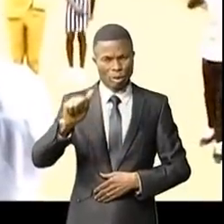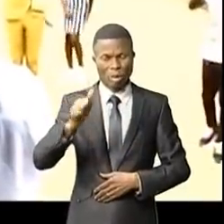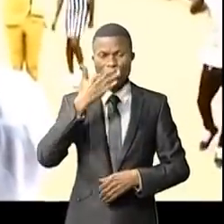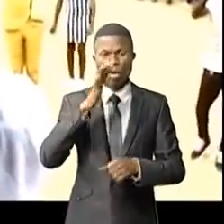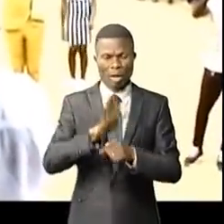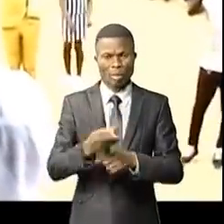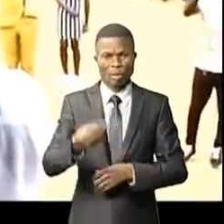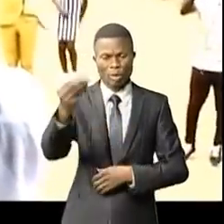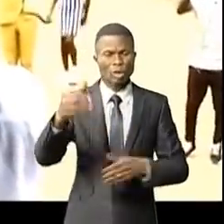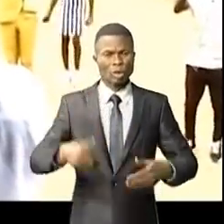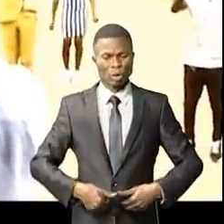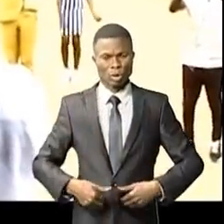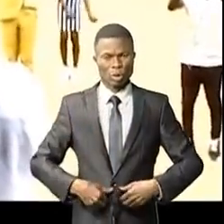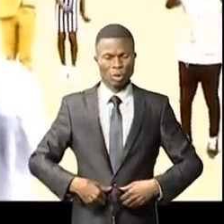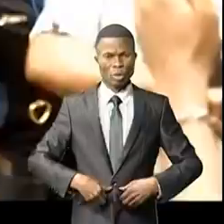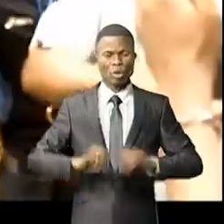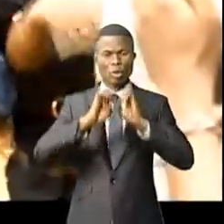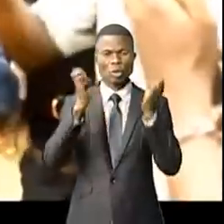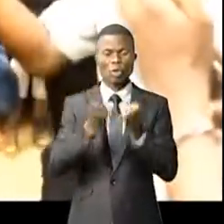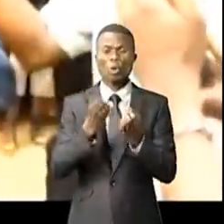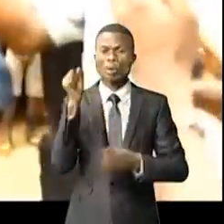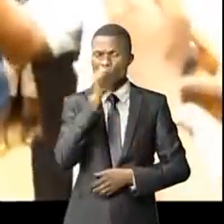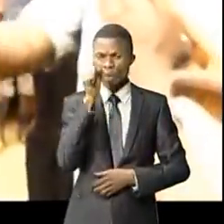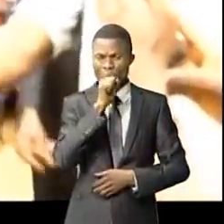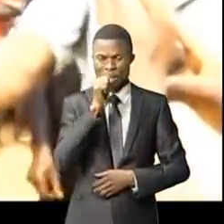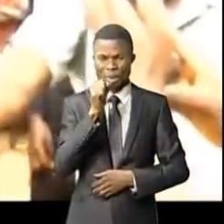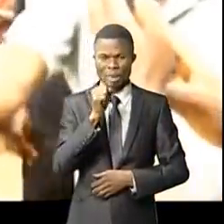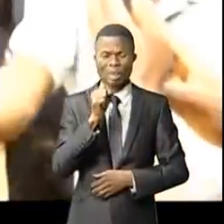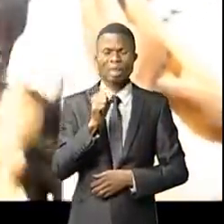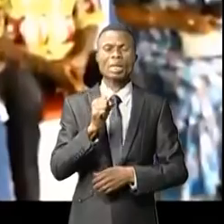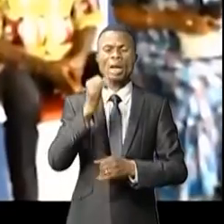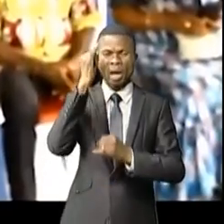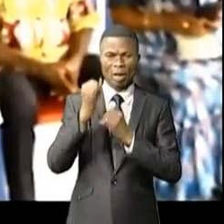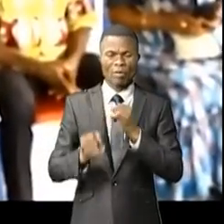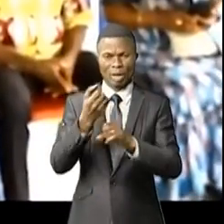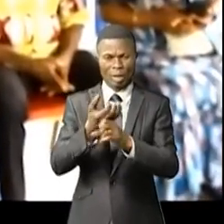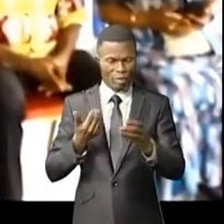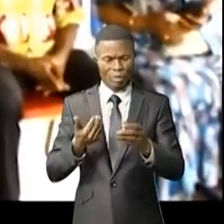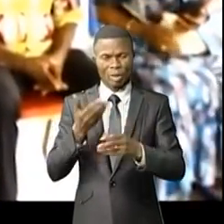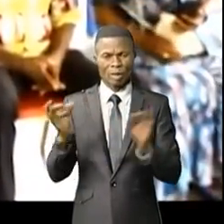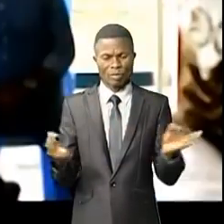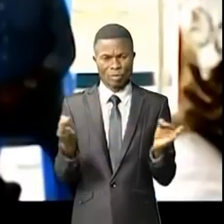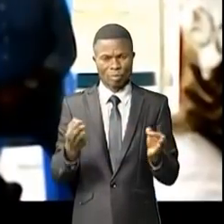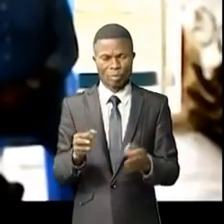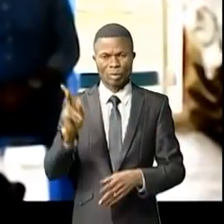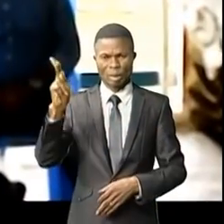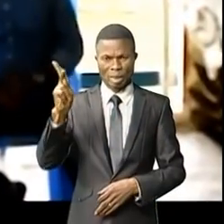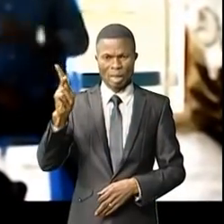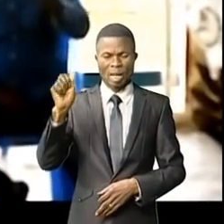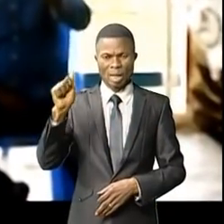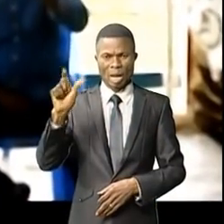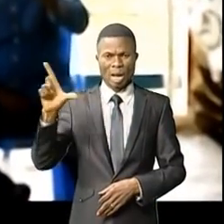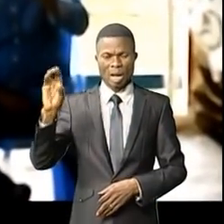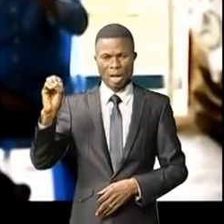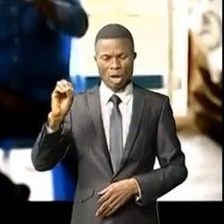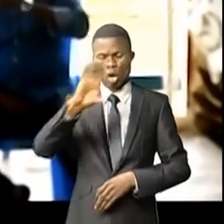promet de doter à la jeunesse un équipement complet de musique avant la fête des Saint-Sylvestre et pour rappel, Calo est devenu commune rural